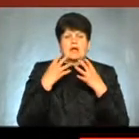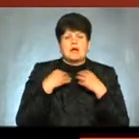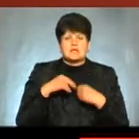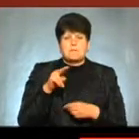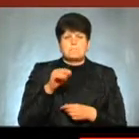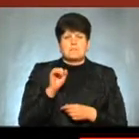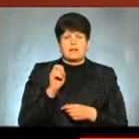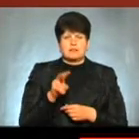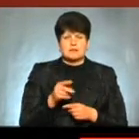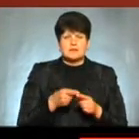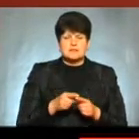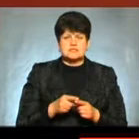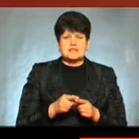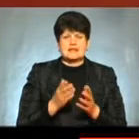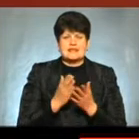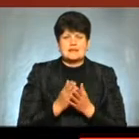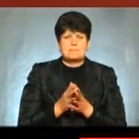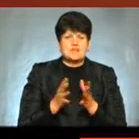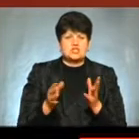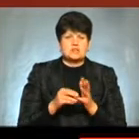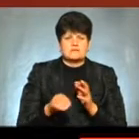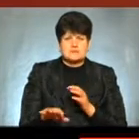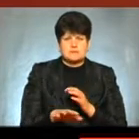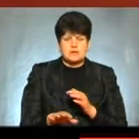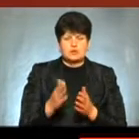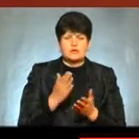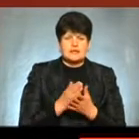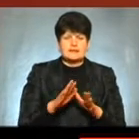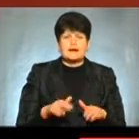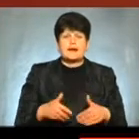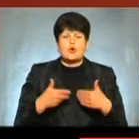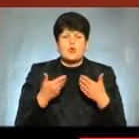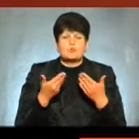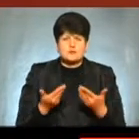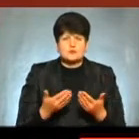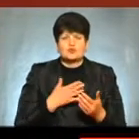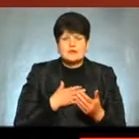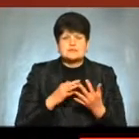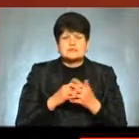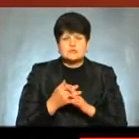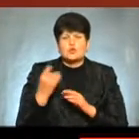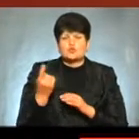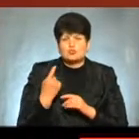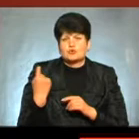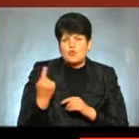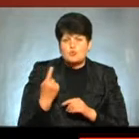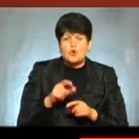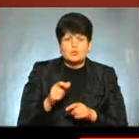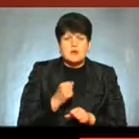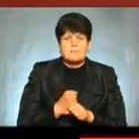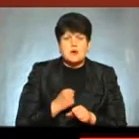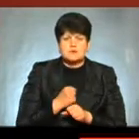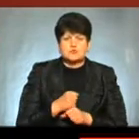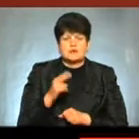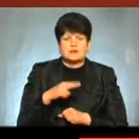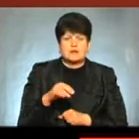найчастіше знаходиться в грунті І тому існує така одна з рекомендацій, оскільки в нас аграрна область І люди працюють на